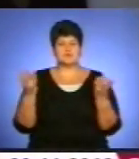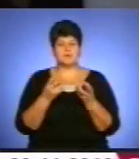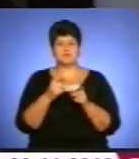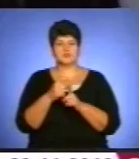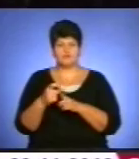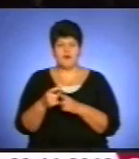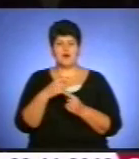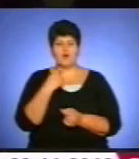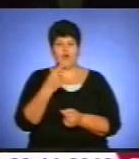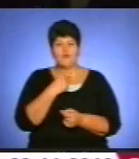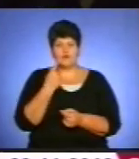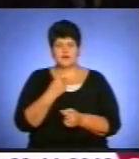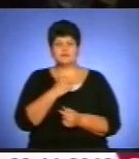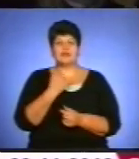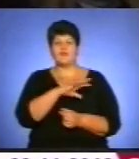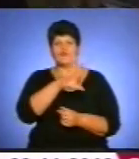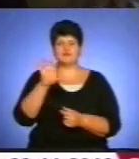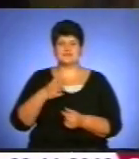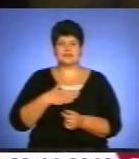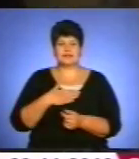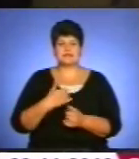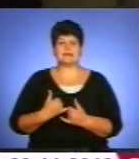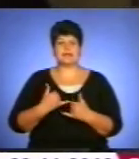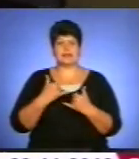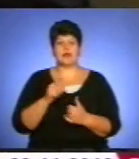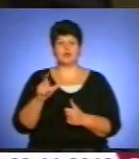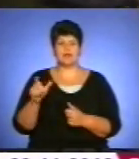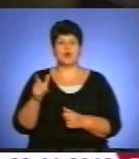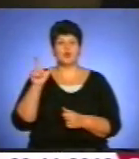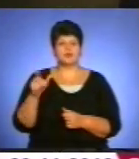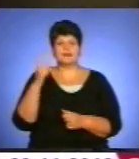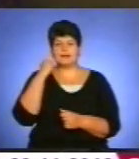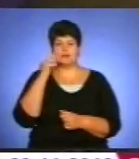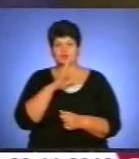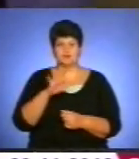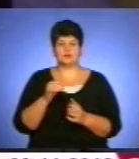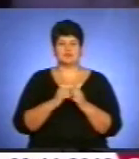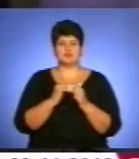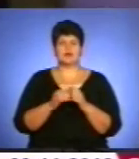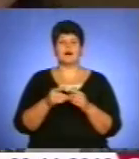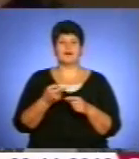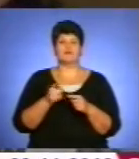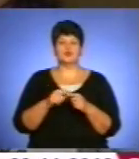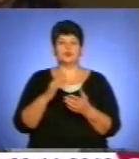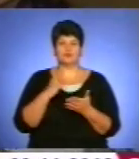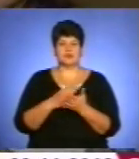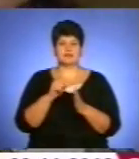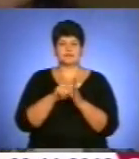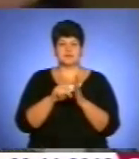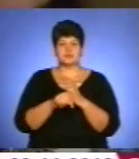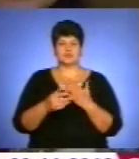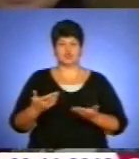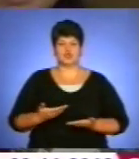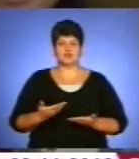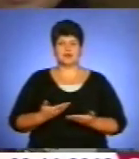говорив для всіх нас, для людей. Люди просто не задумуються часто, а в тому заключається сенс життя. Ми дуже довго чекали